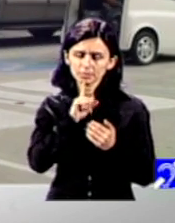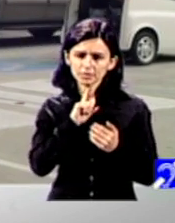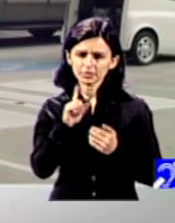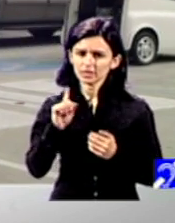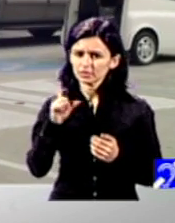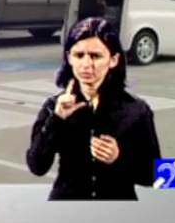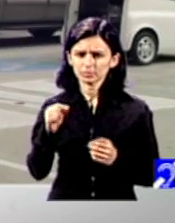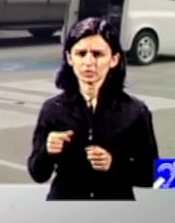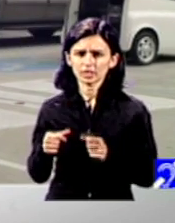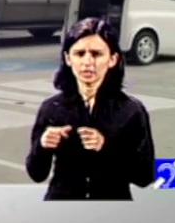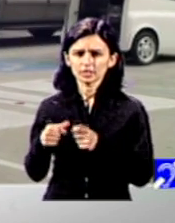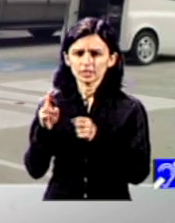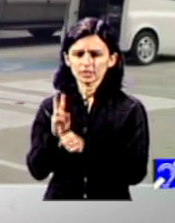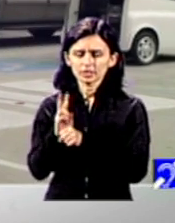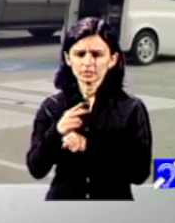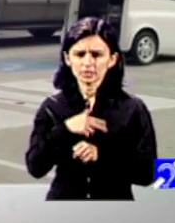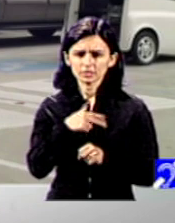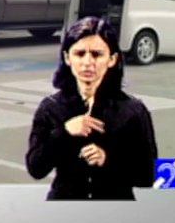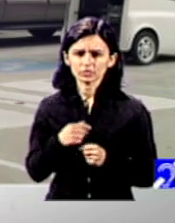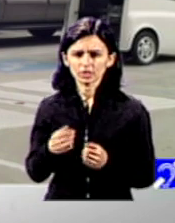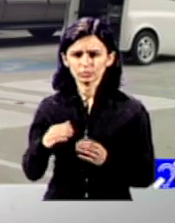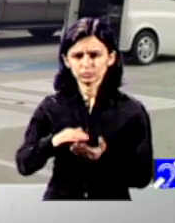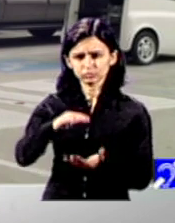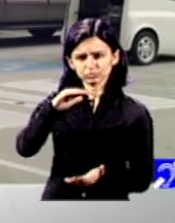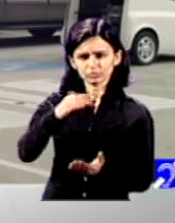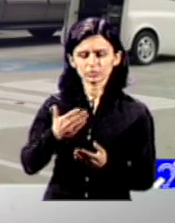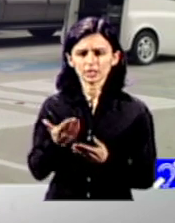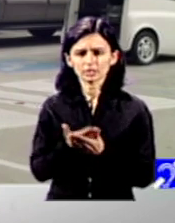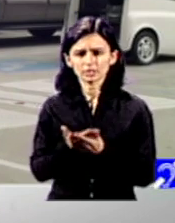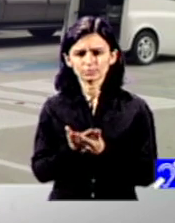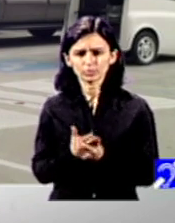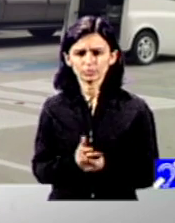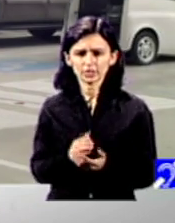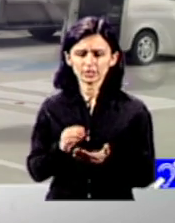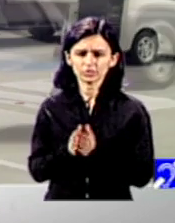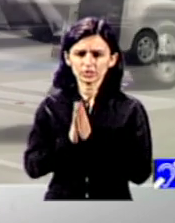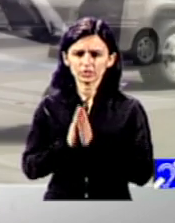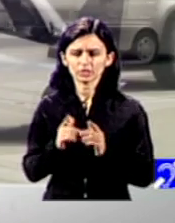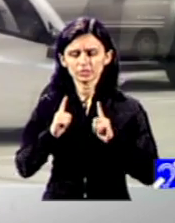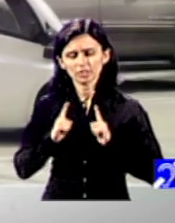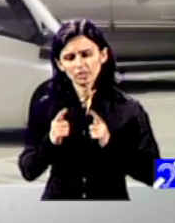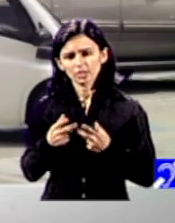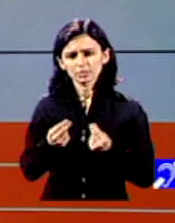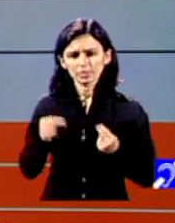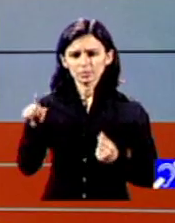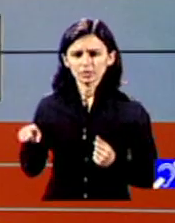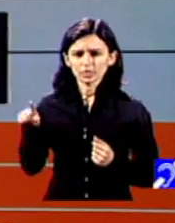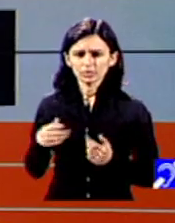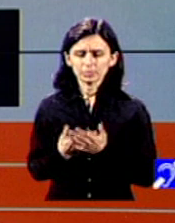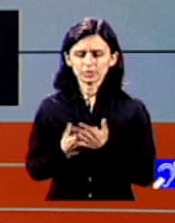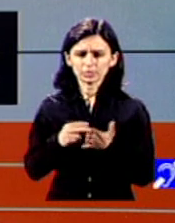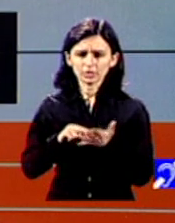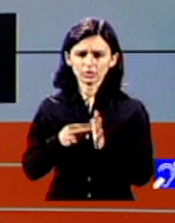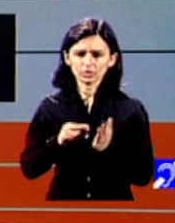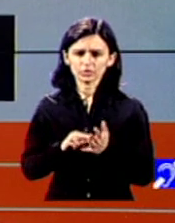avize medicale și de mai știu eu ce și să aștepți luni de zile pentru tehnologia respectivă ne-ai prezentat ultima